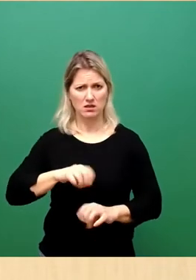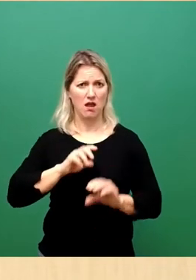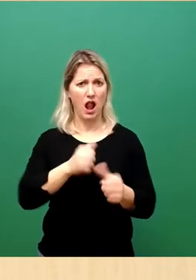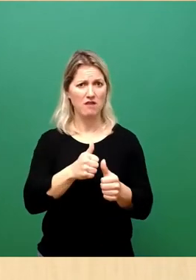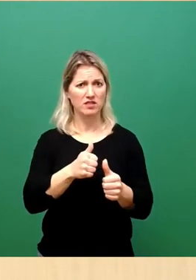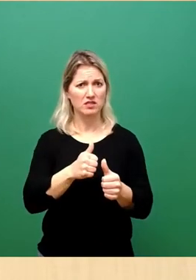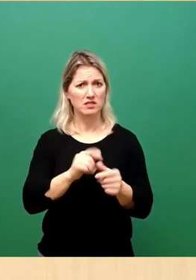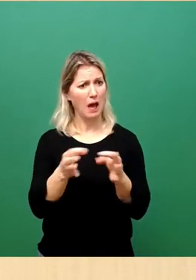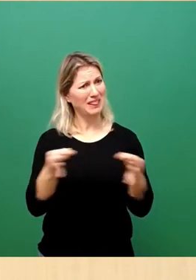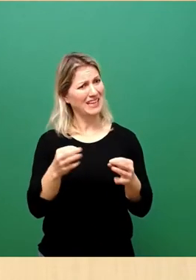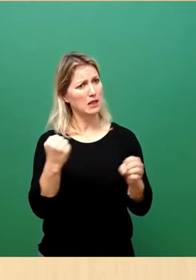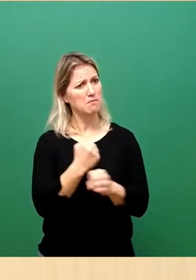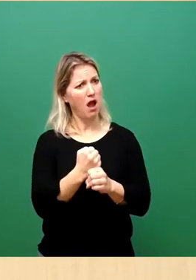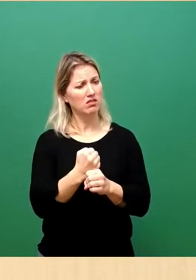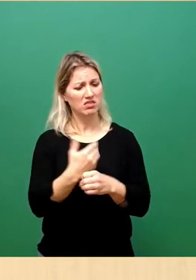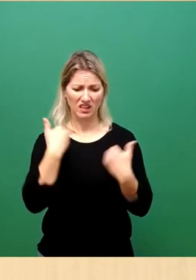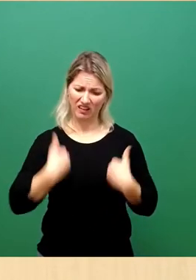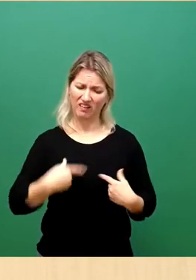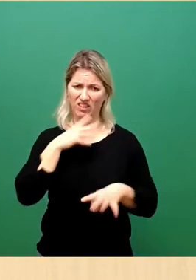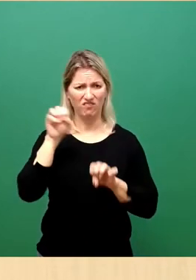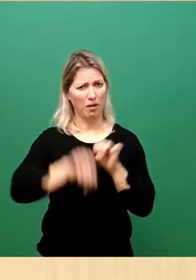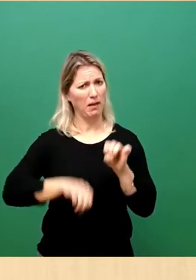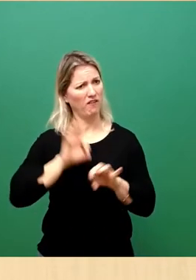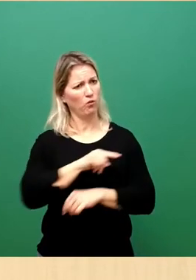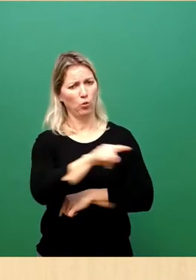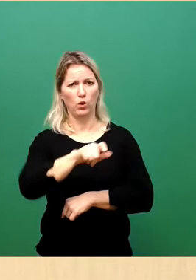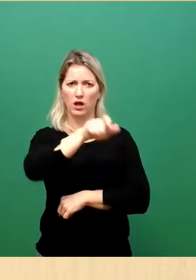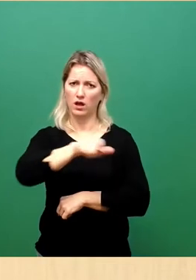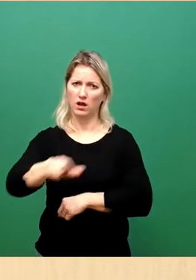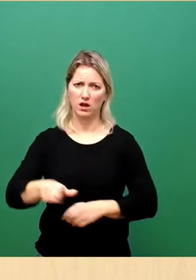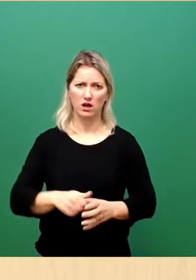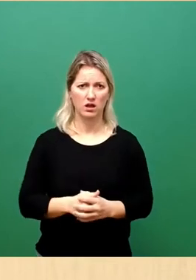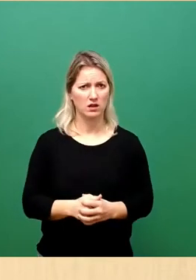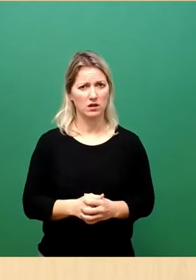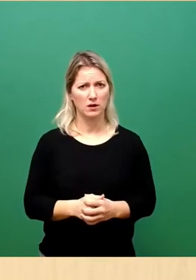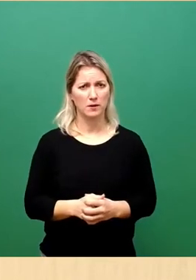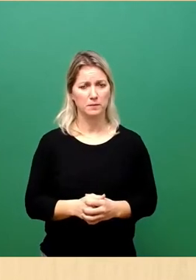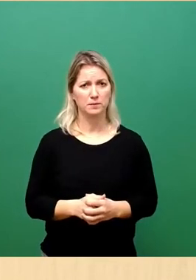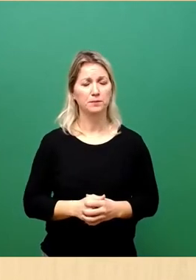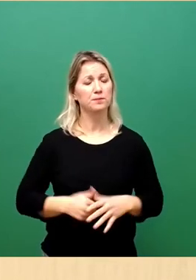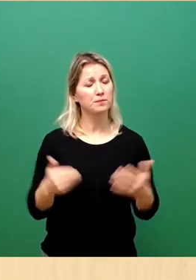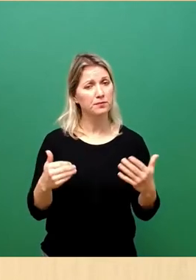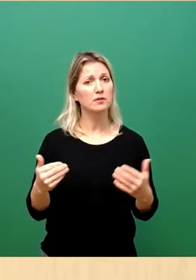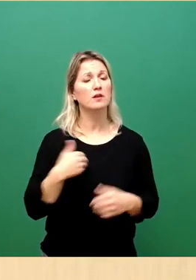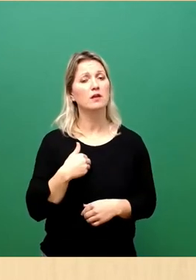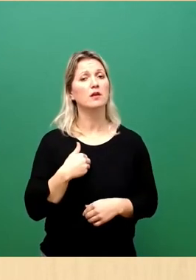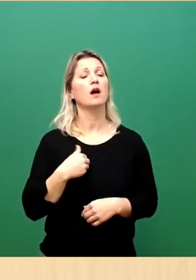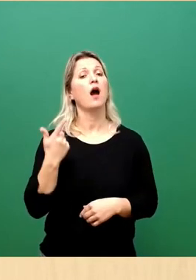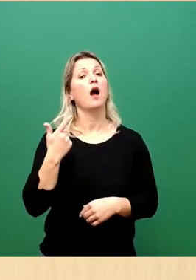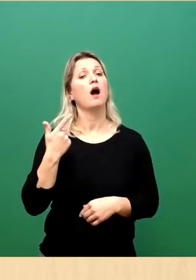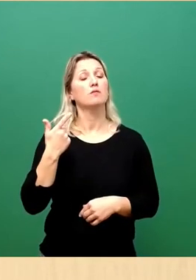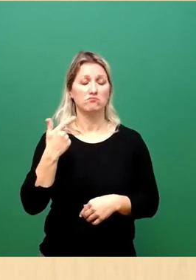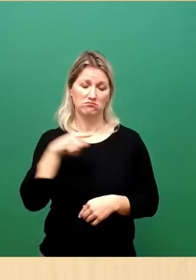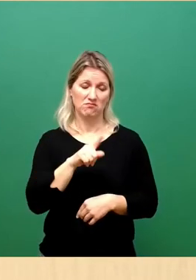Verbrechen an die Menschlichkeit. Der Integrations und Ausländerbeirat steht mehrheitlich hinter diesem Antrag und bittet um die